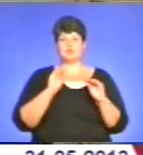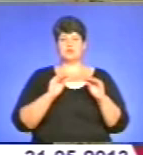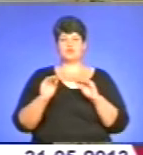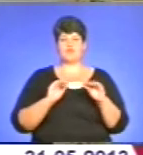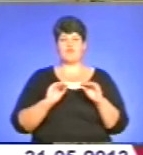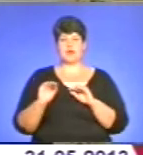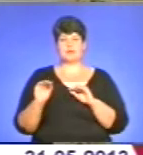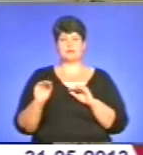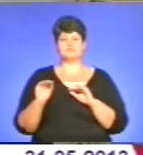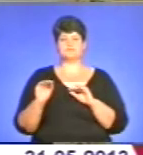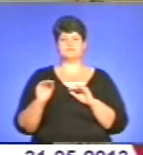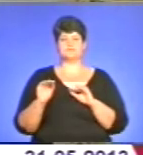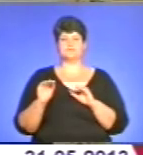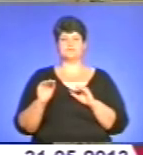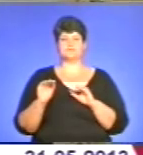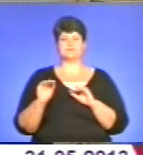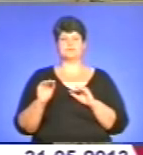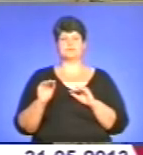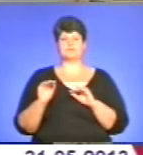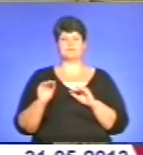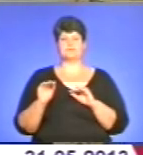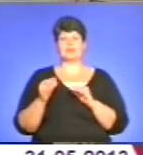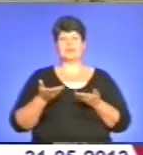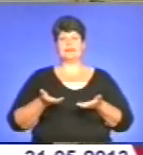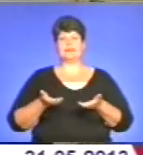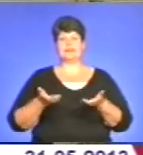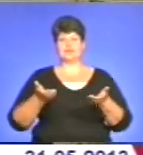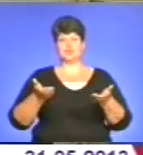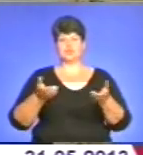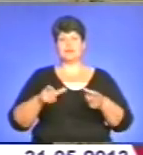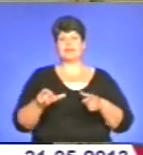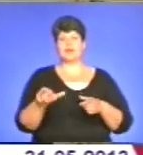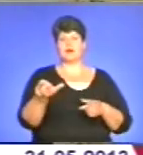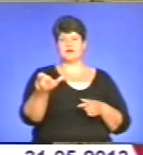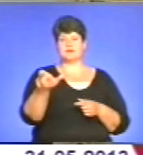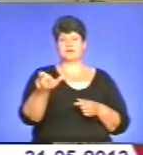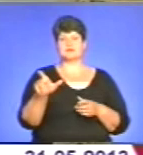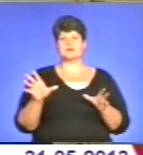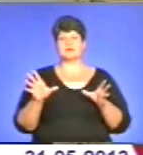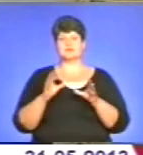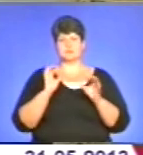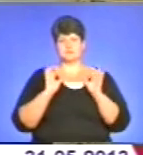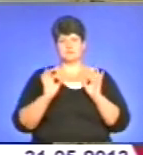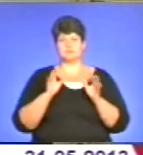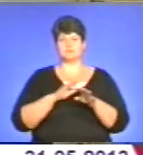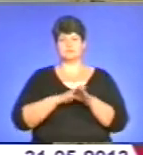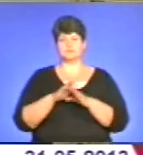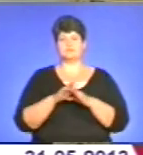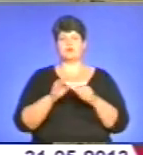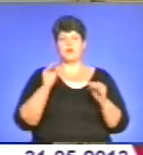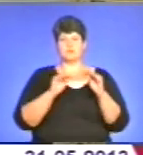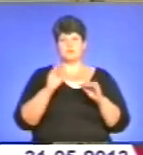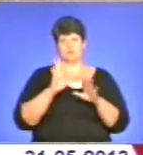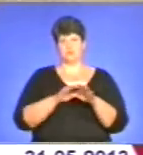влижної траси з повноцінним обладнанням, щоб він все-таки був